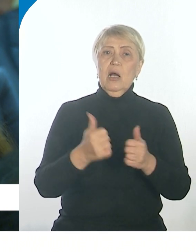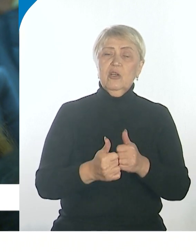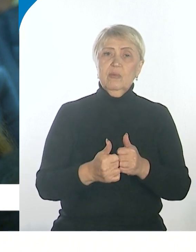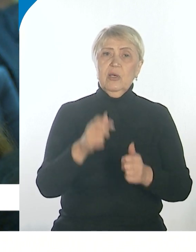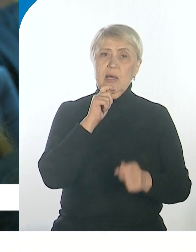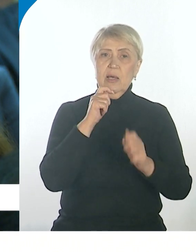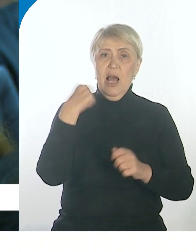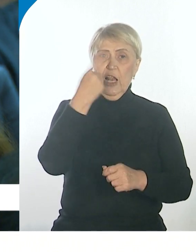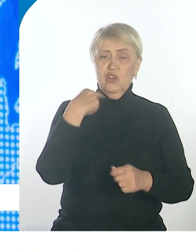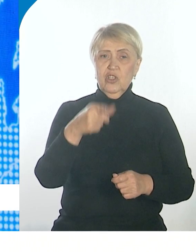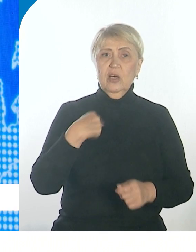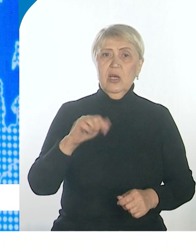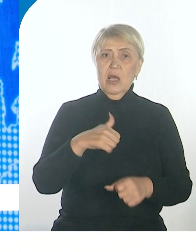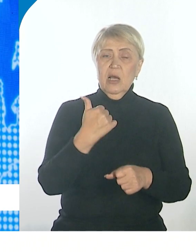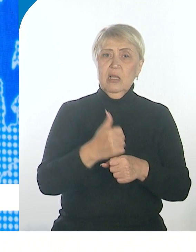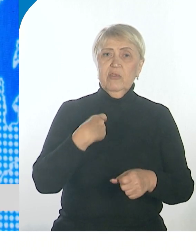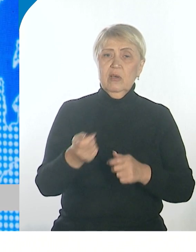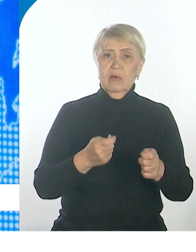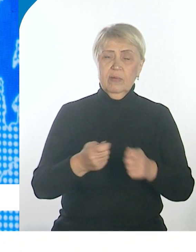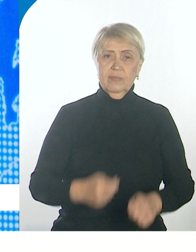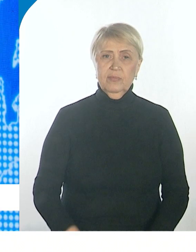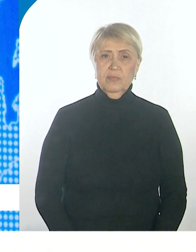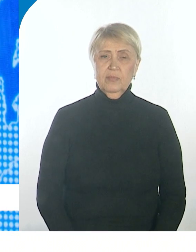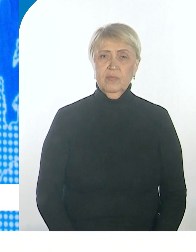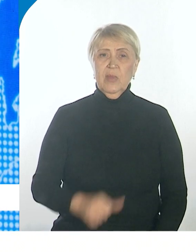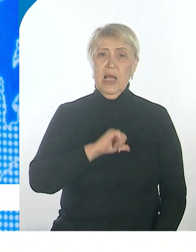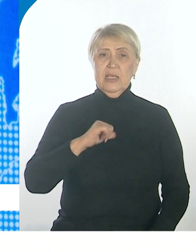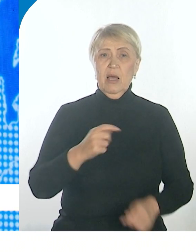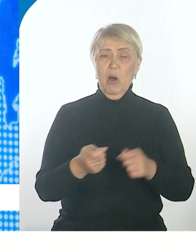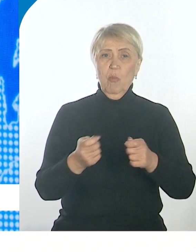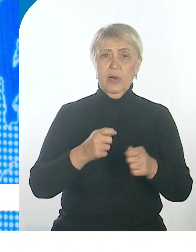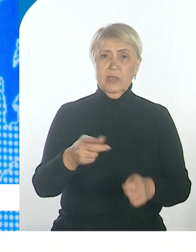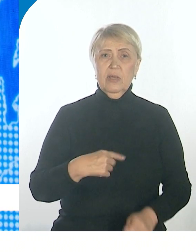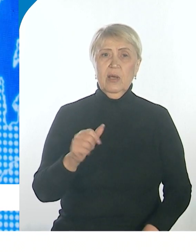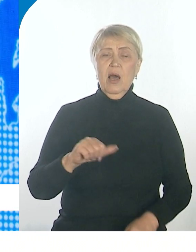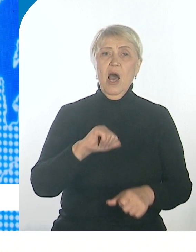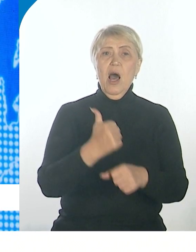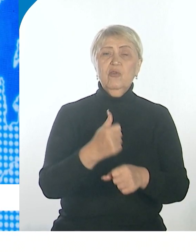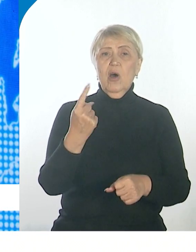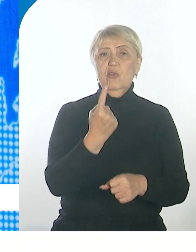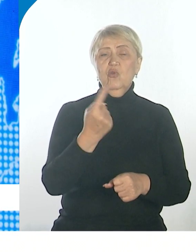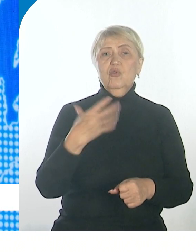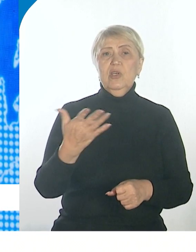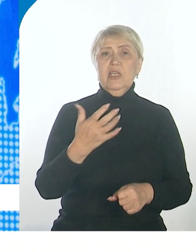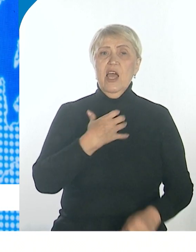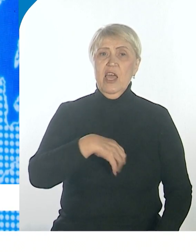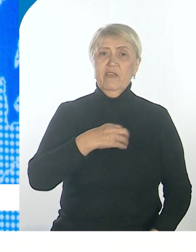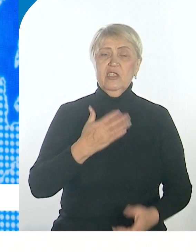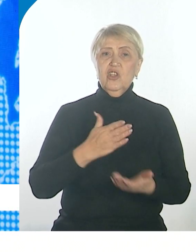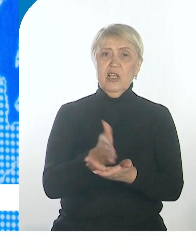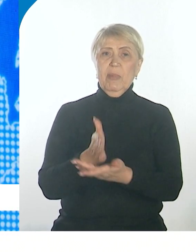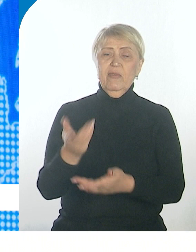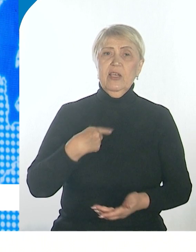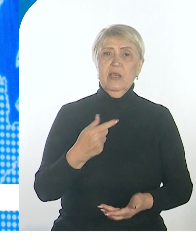губернатор Михаил Дегтярев. Развитие местного самоуправления – одно из важнейших направлений работы в